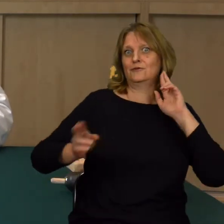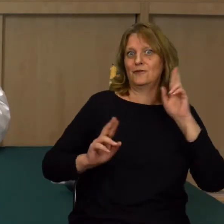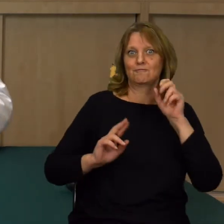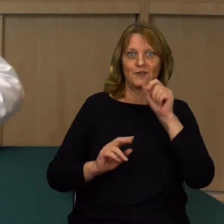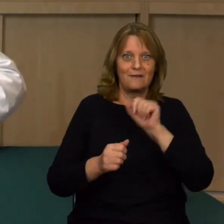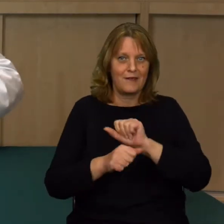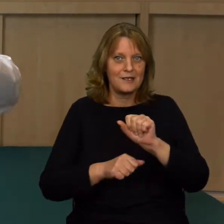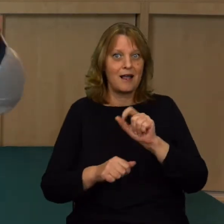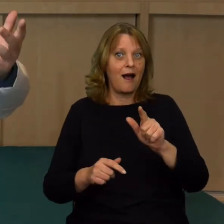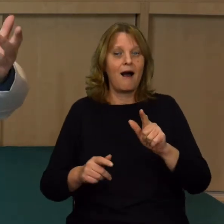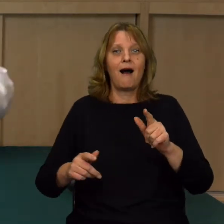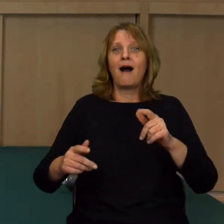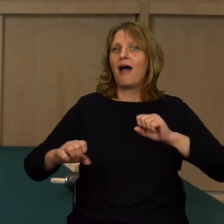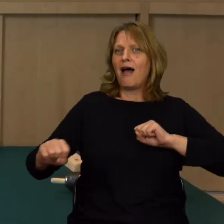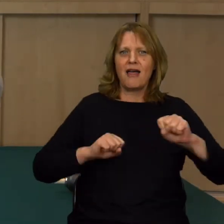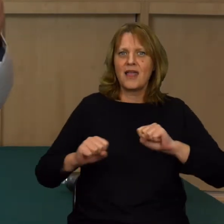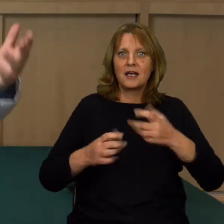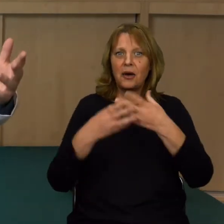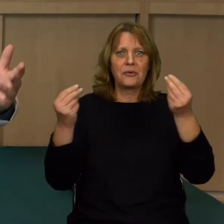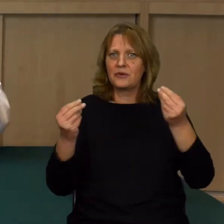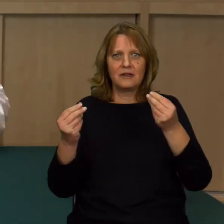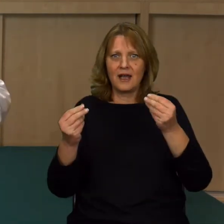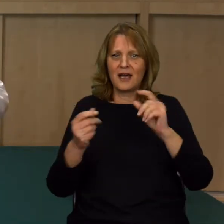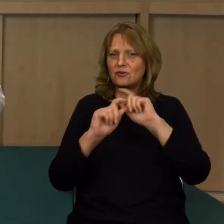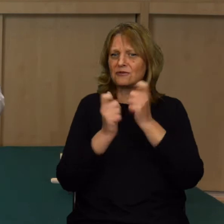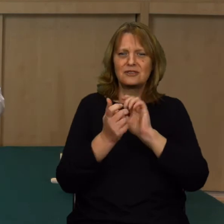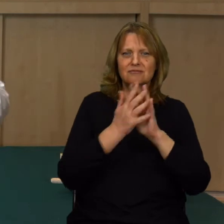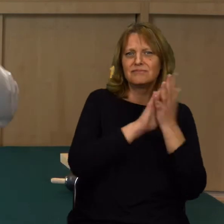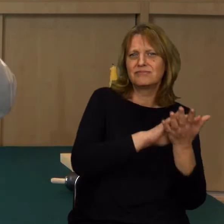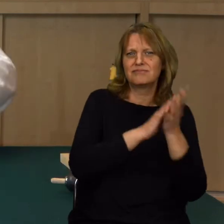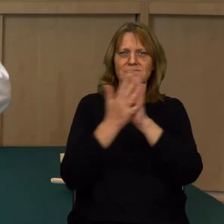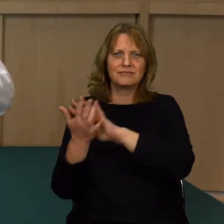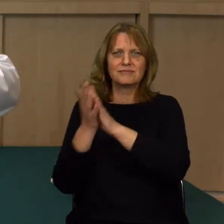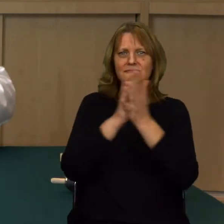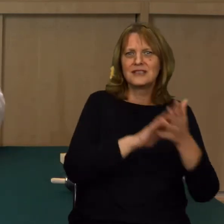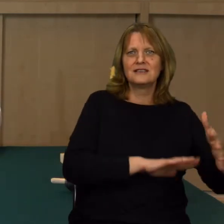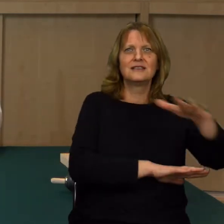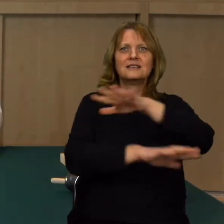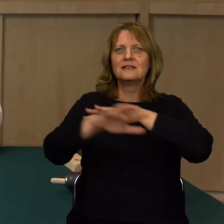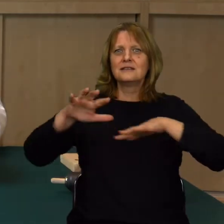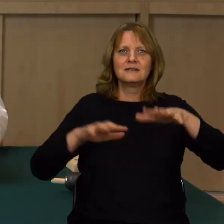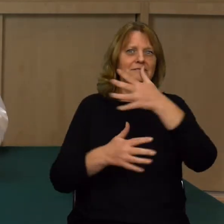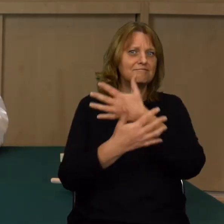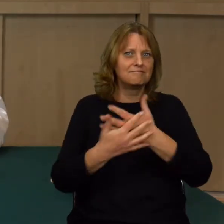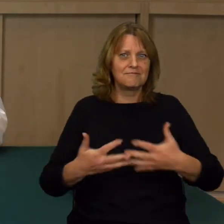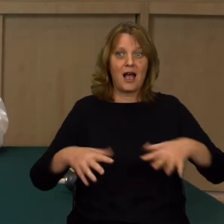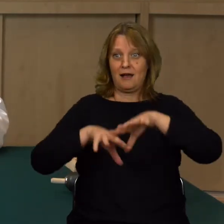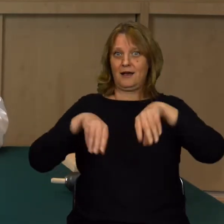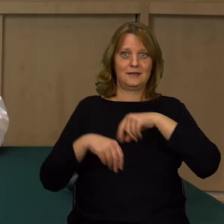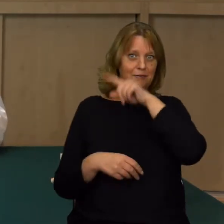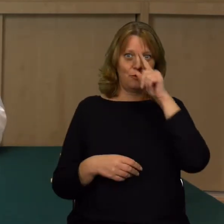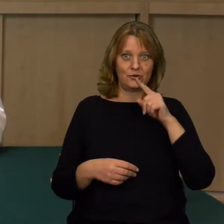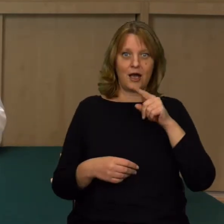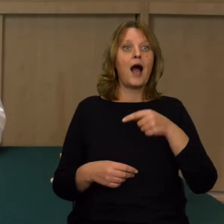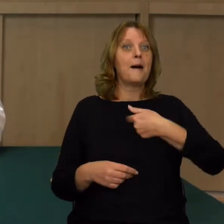dźwięk. Ta energia nie ginie. Ta energia się zmienia. I cały czas podróżuje przez wszechświat. Praktycznie wraz z nami.